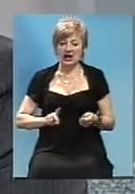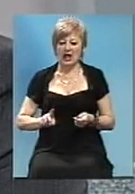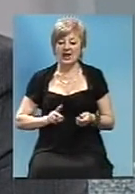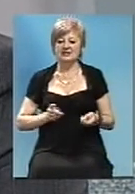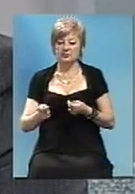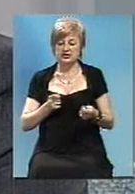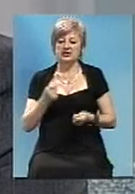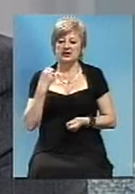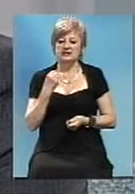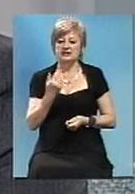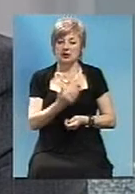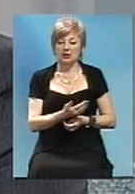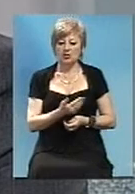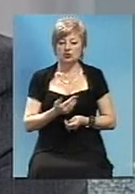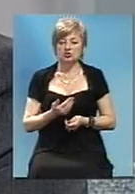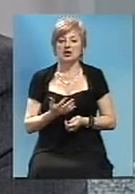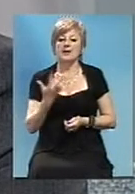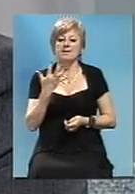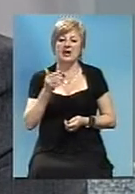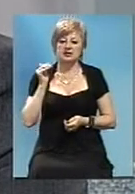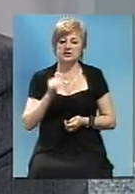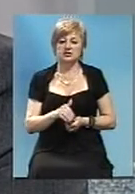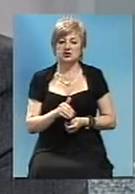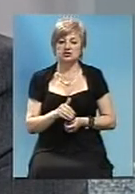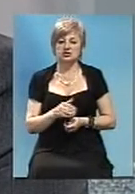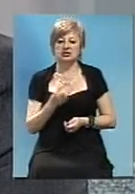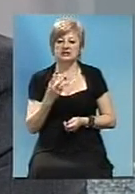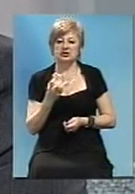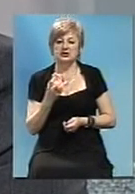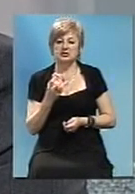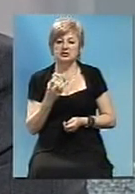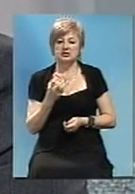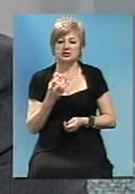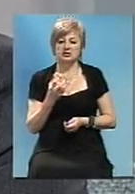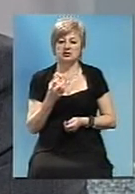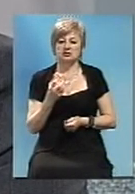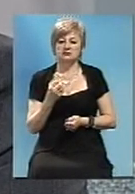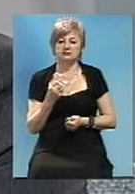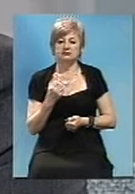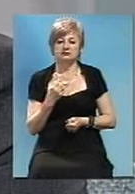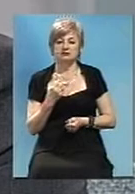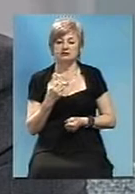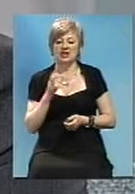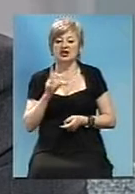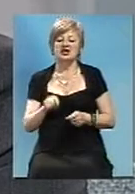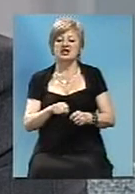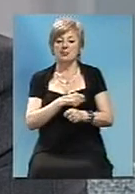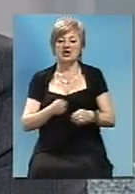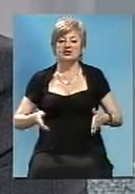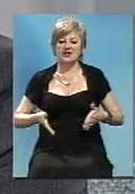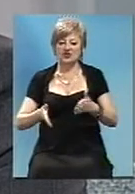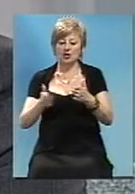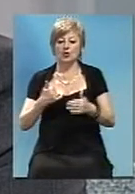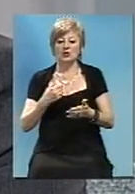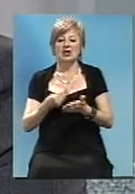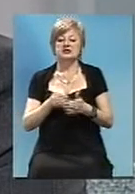Запорізькій 5 300 кілометрів дорог і у нас на